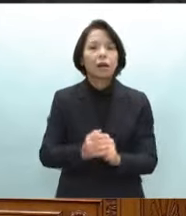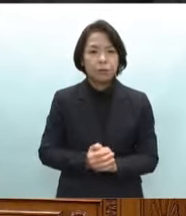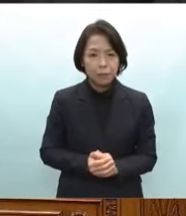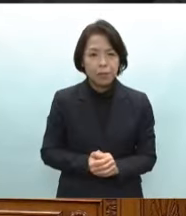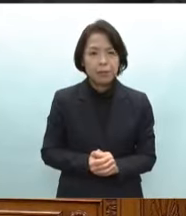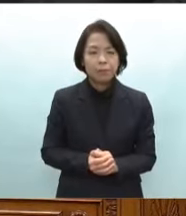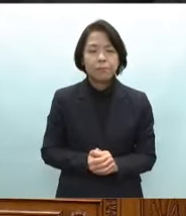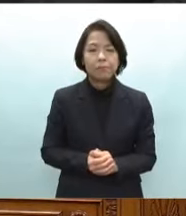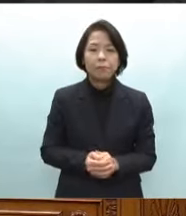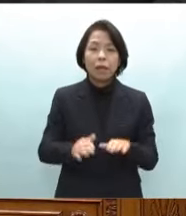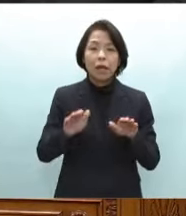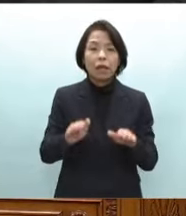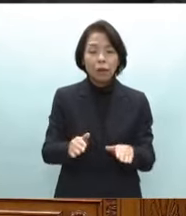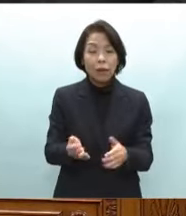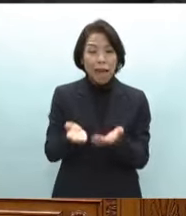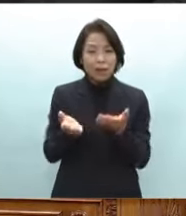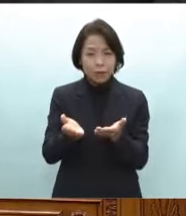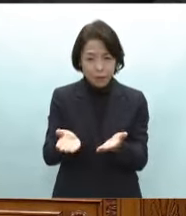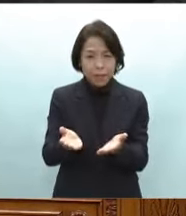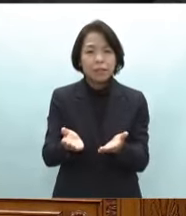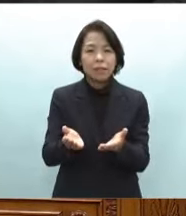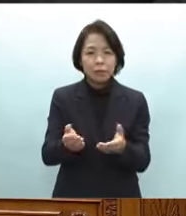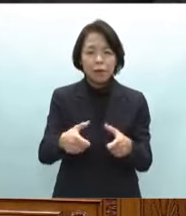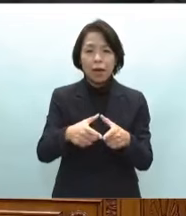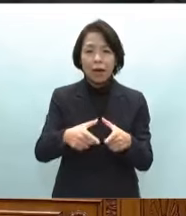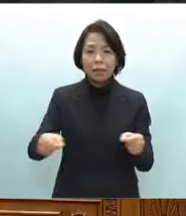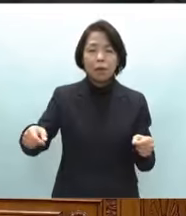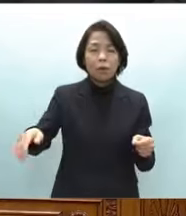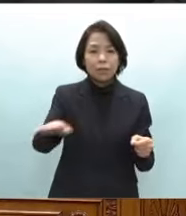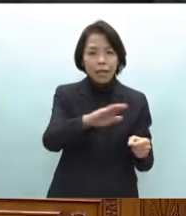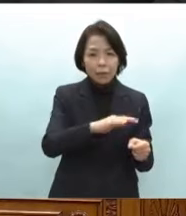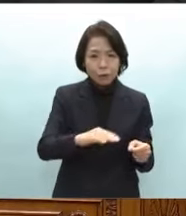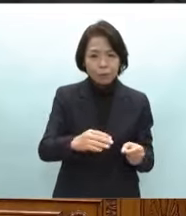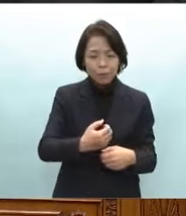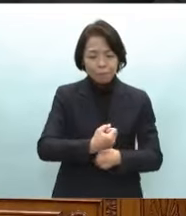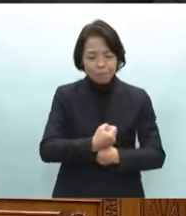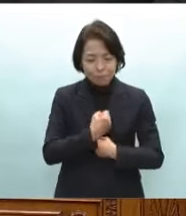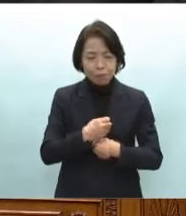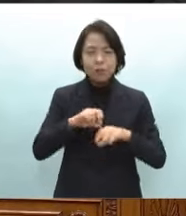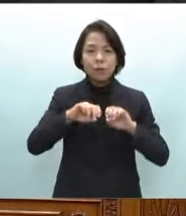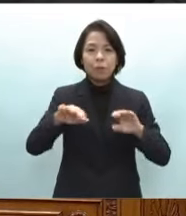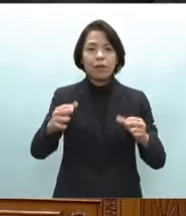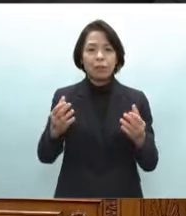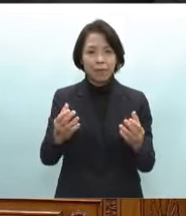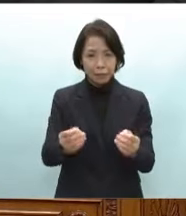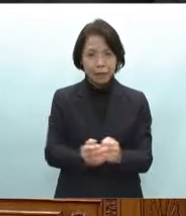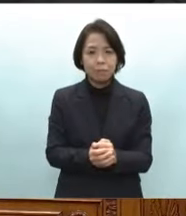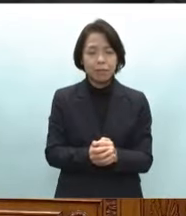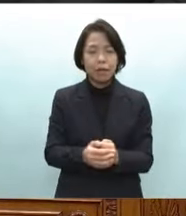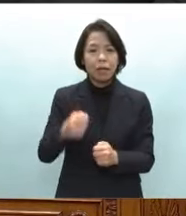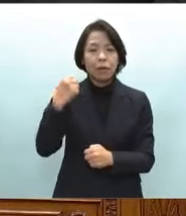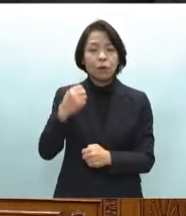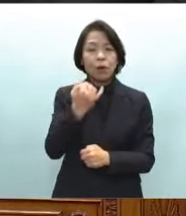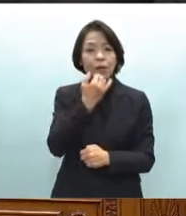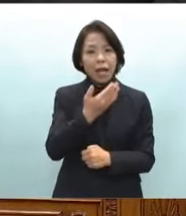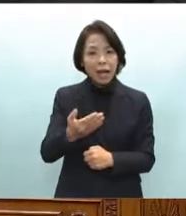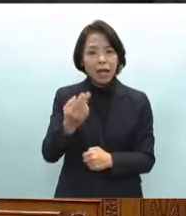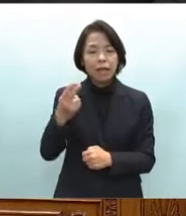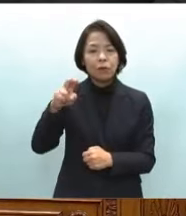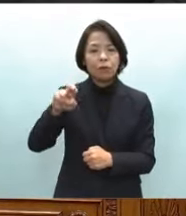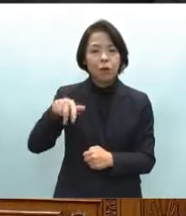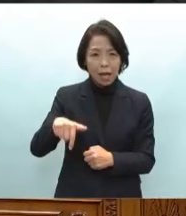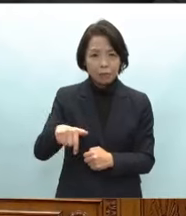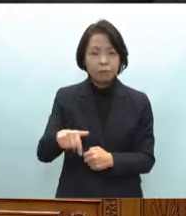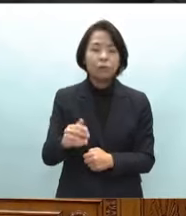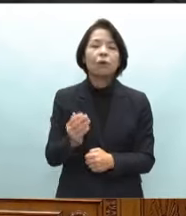今回の野党半島地震は日本全国に警鐘を打ち鳴らすものであります南海トラフ地震首都圏